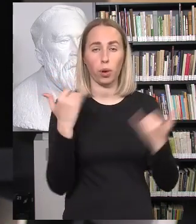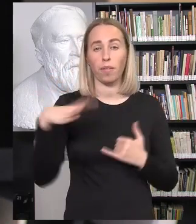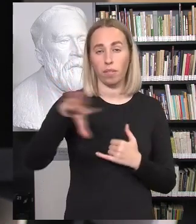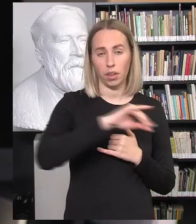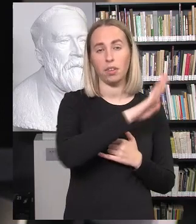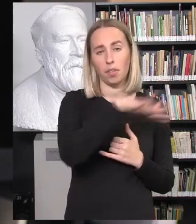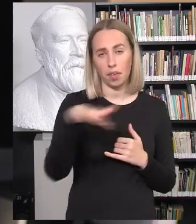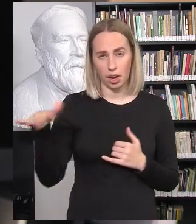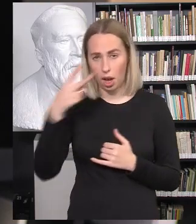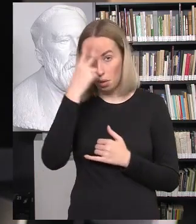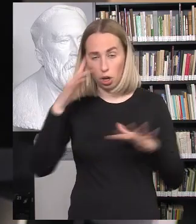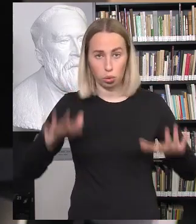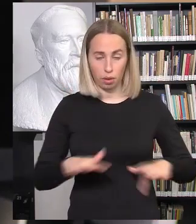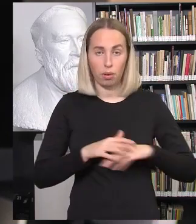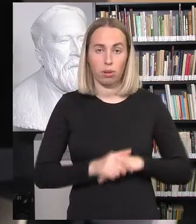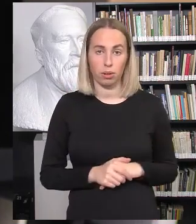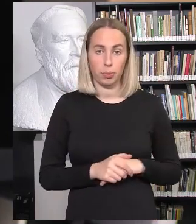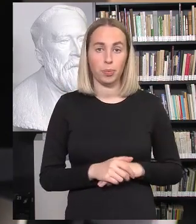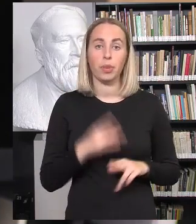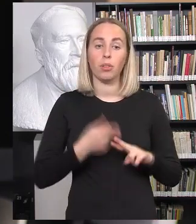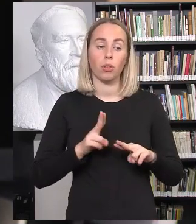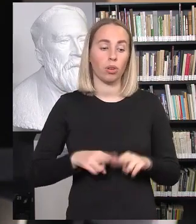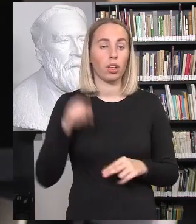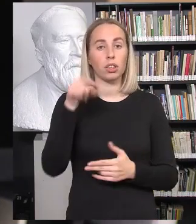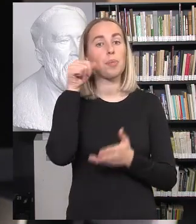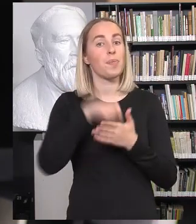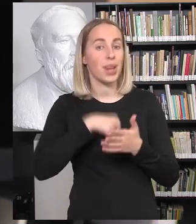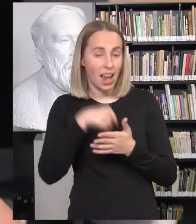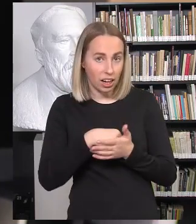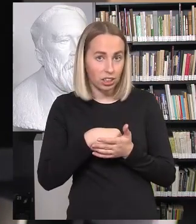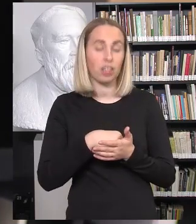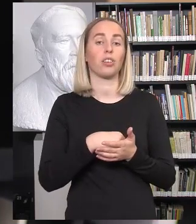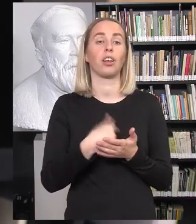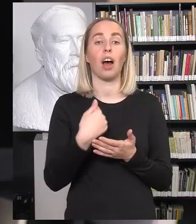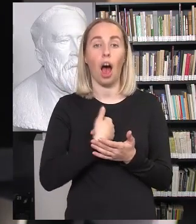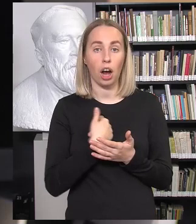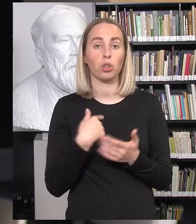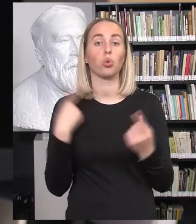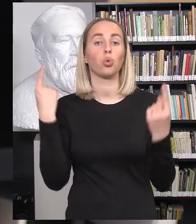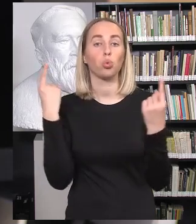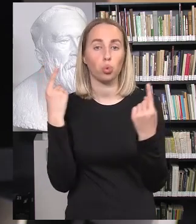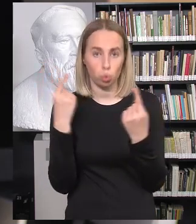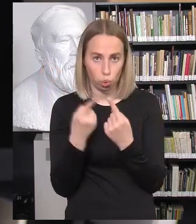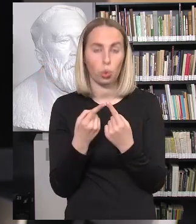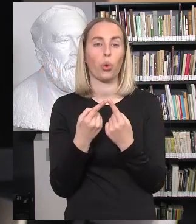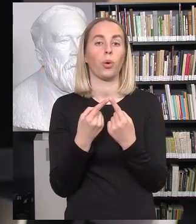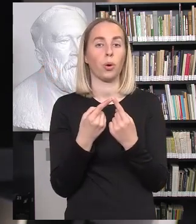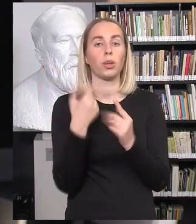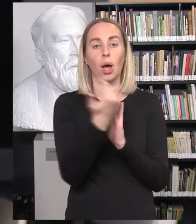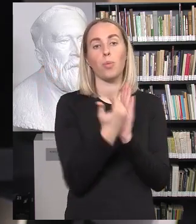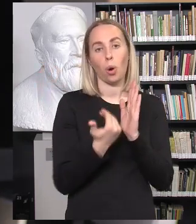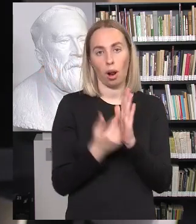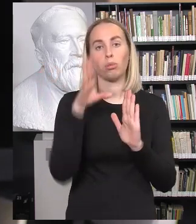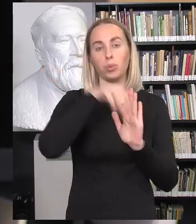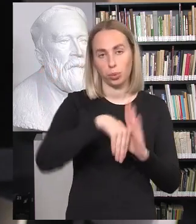Lietuvos vaikui, dėl ko yra priežastis, kodėl aš sutikau, na, kandidatuoti į būtent šitos programos